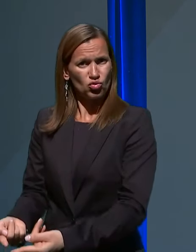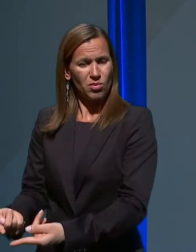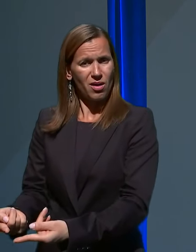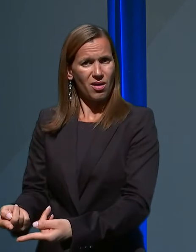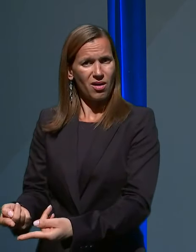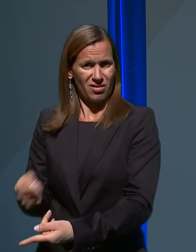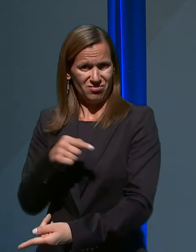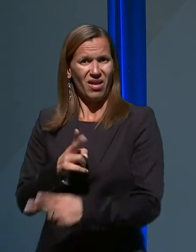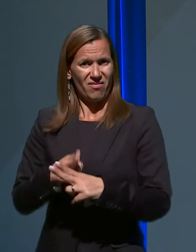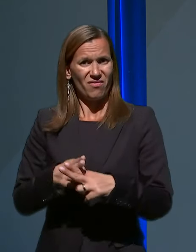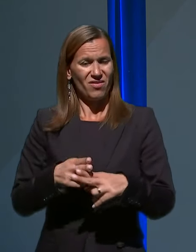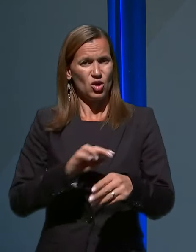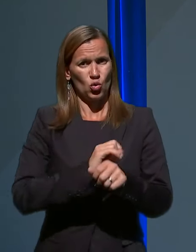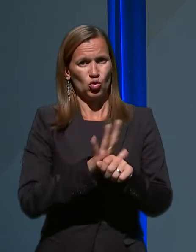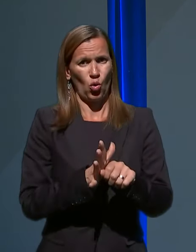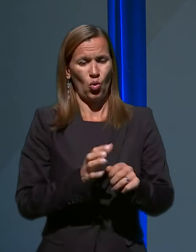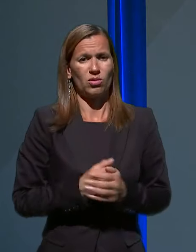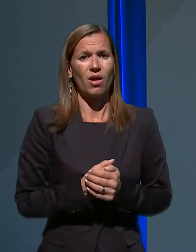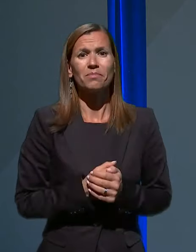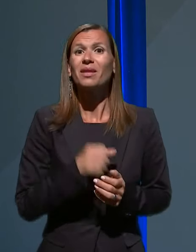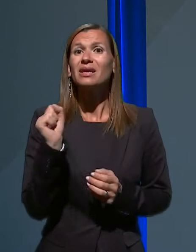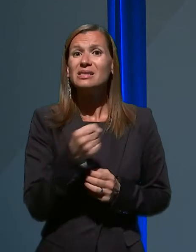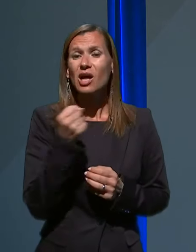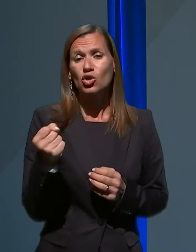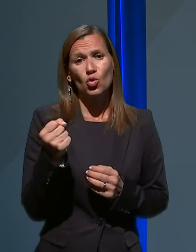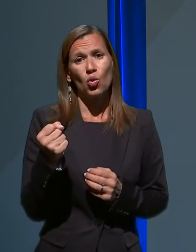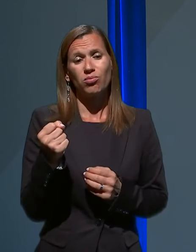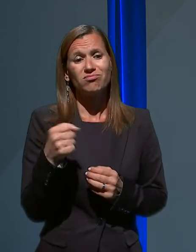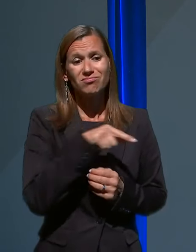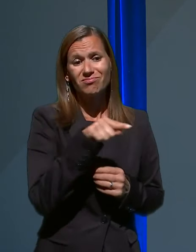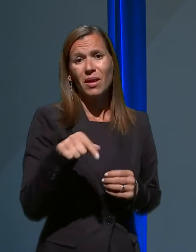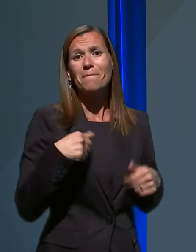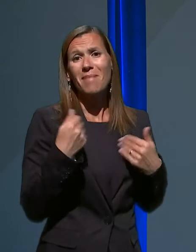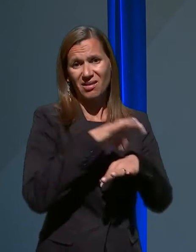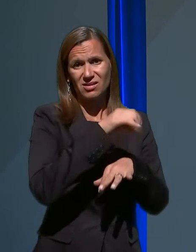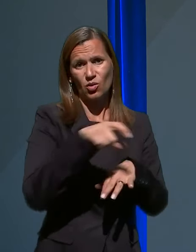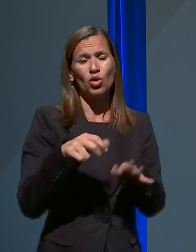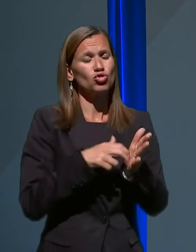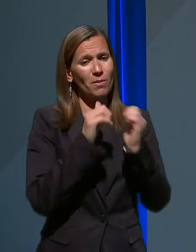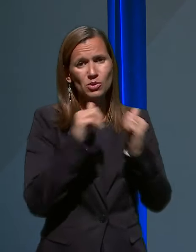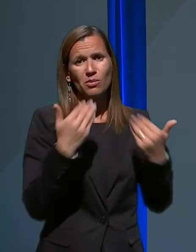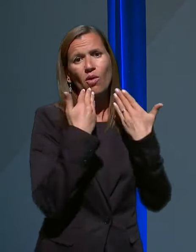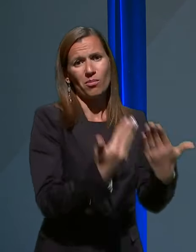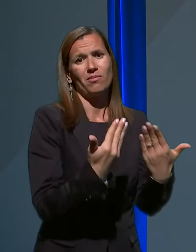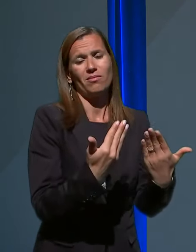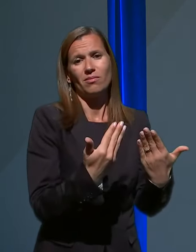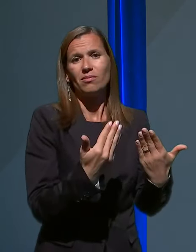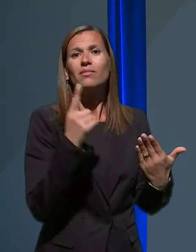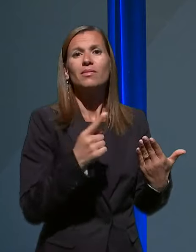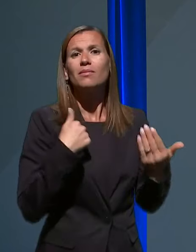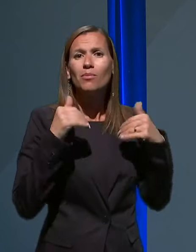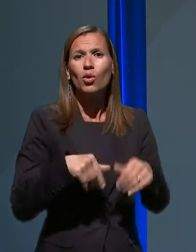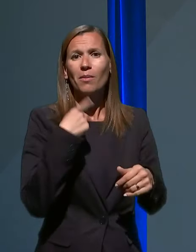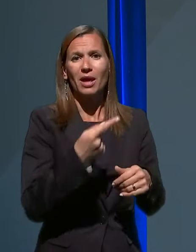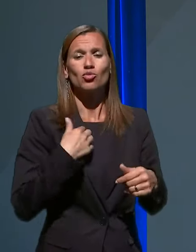virusom. Zato se jim posebej zahvaljujem in moram reči, da je moje